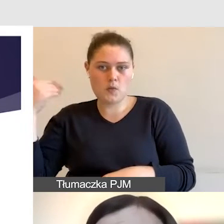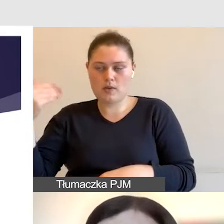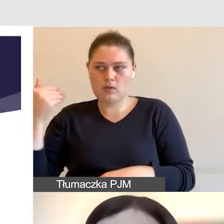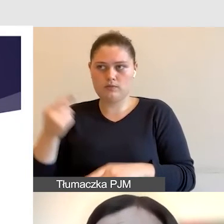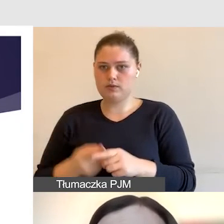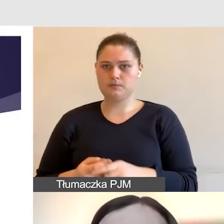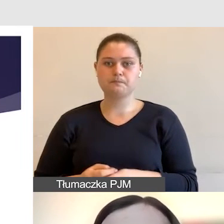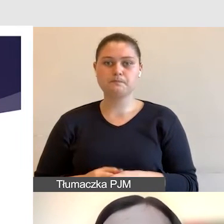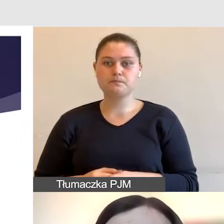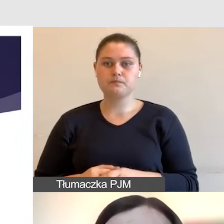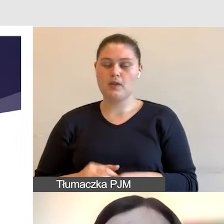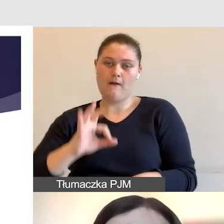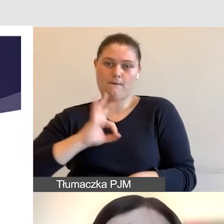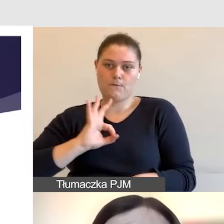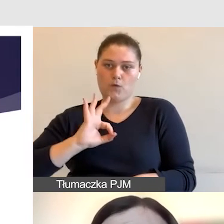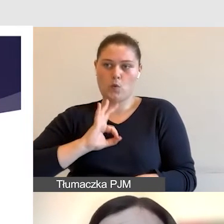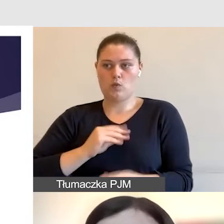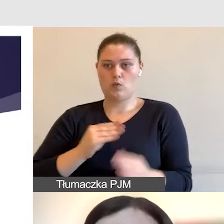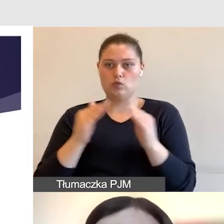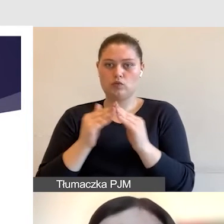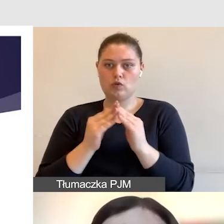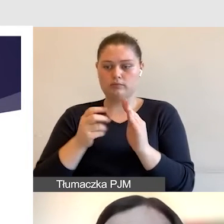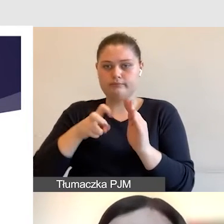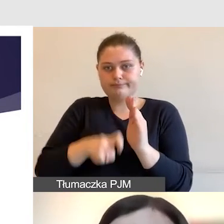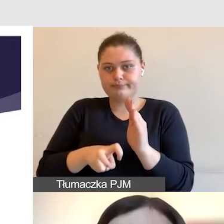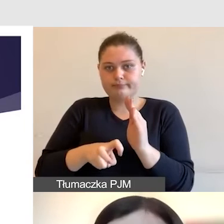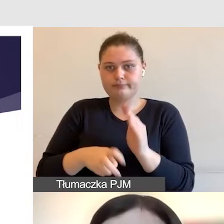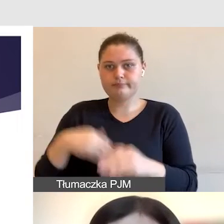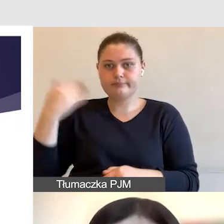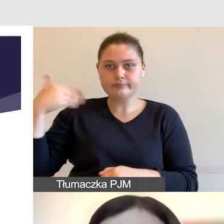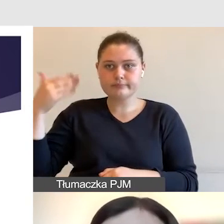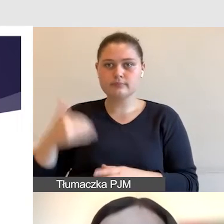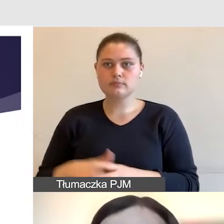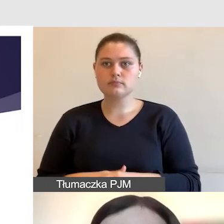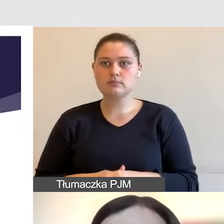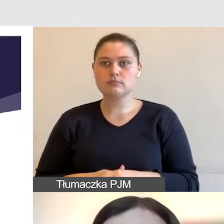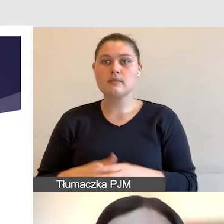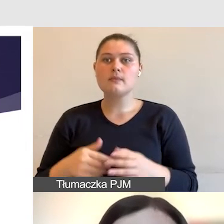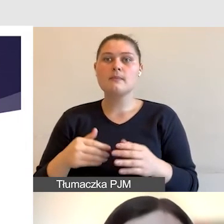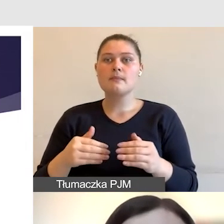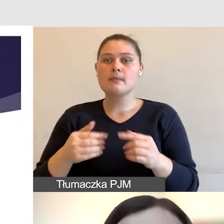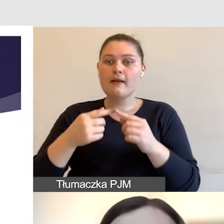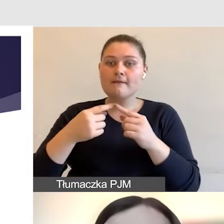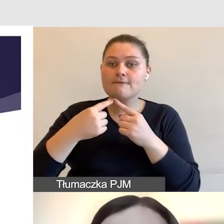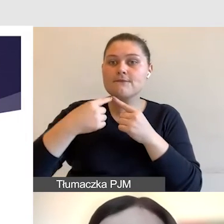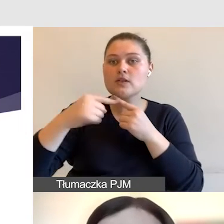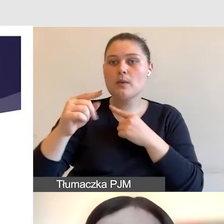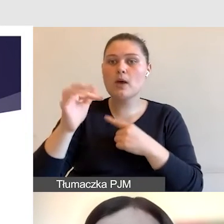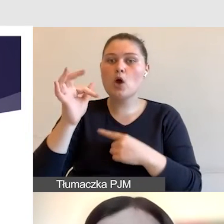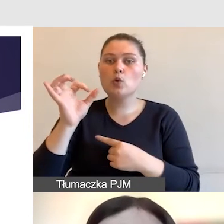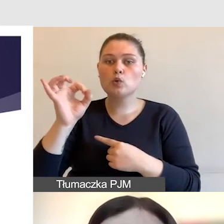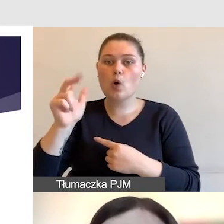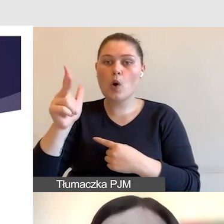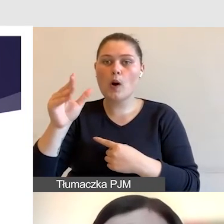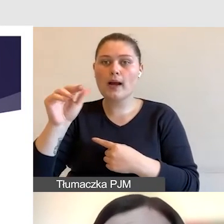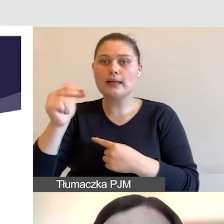Aby wyświetlić napisy, napisowcom przesyłamy token. Token to kawałek takiego kodu, który jest w Zoomie, który